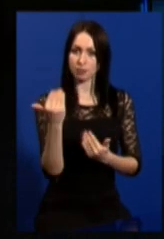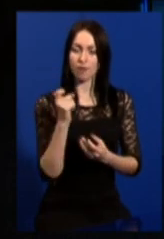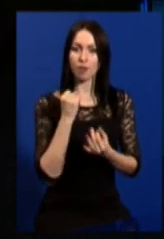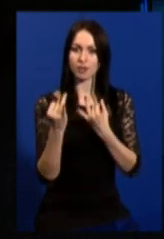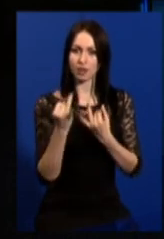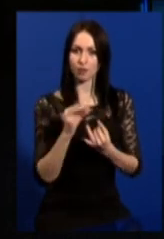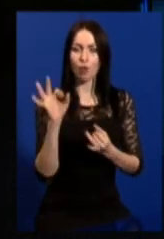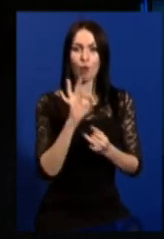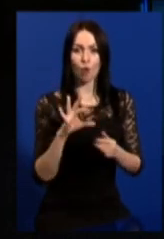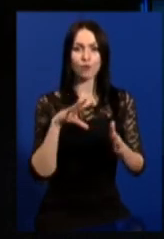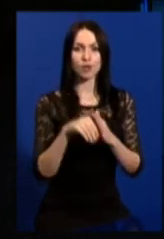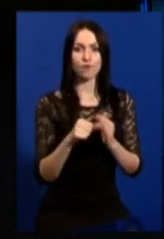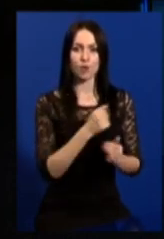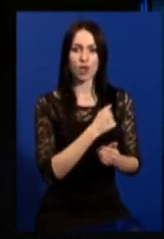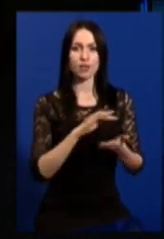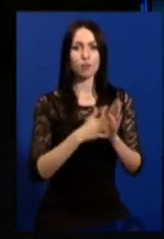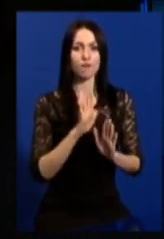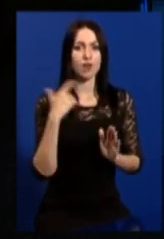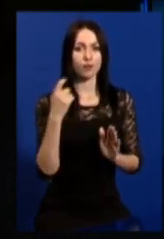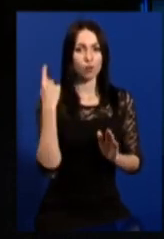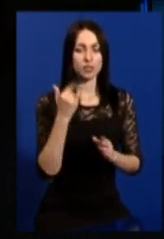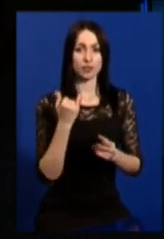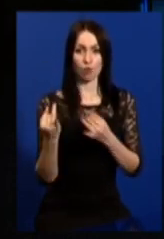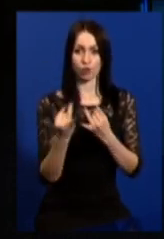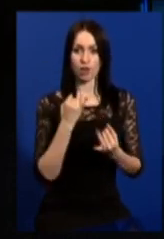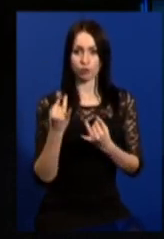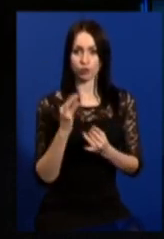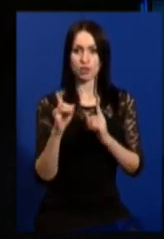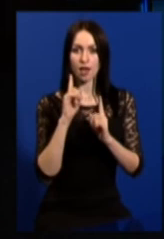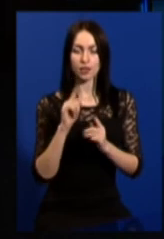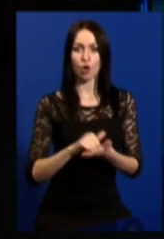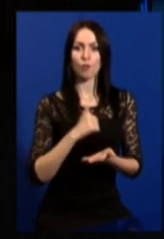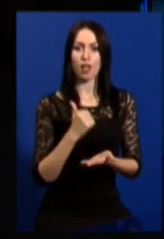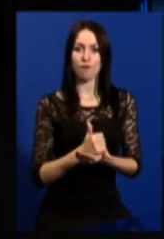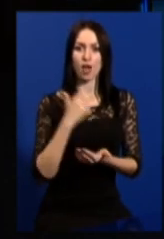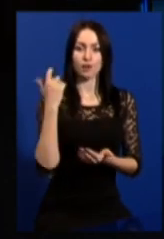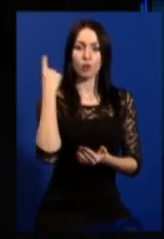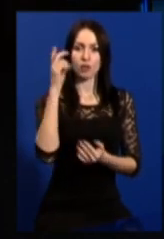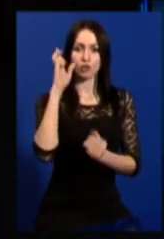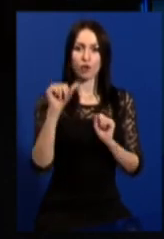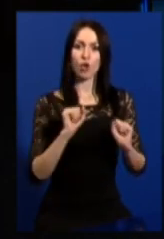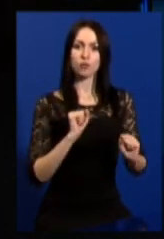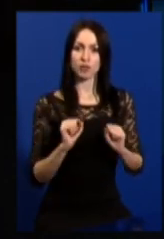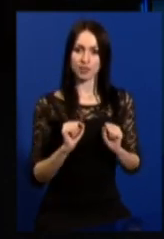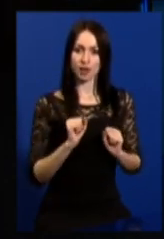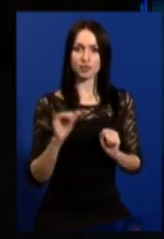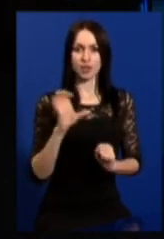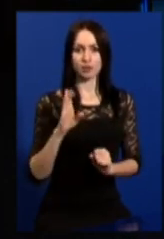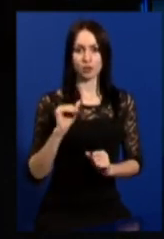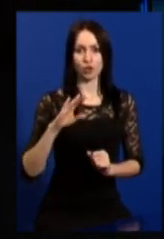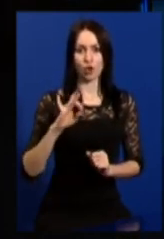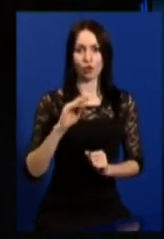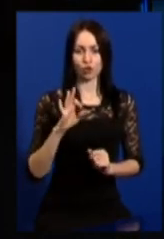розмову про запровадження воєнного стану у Харківській області. Ми сьогодні говорили з радником голови Харківської обласної державної адміністрації Сергієм